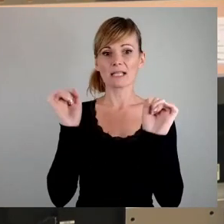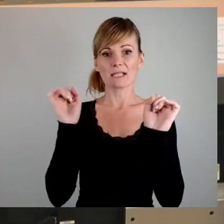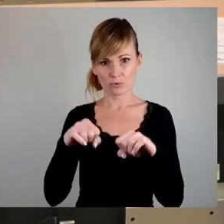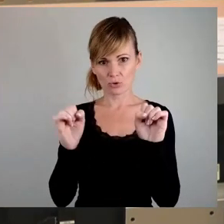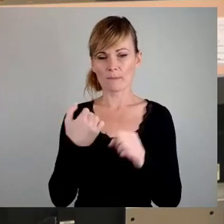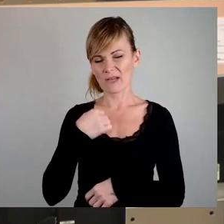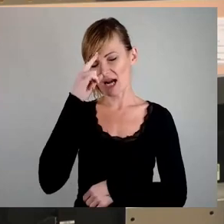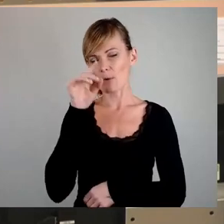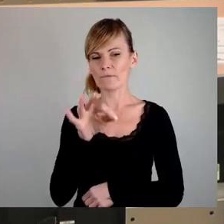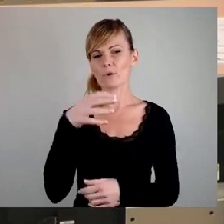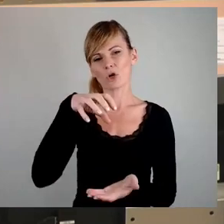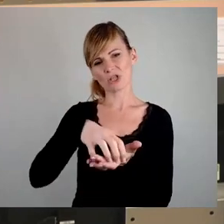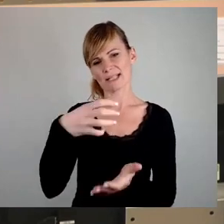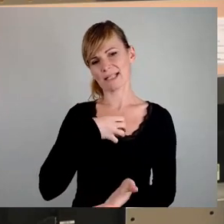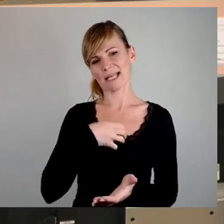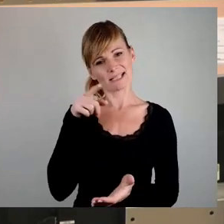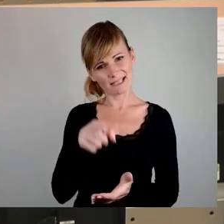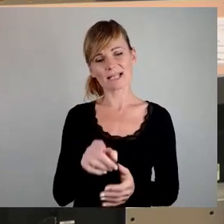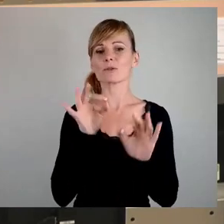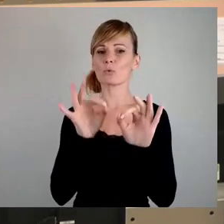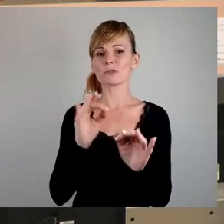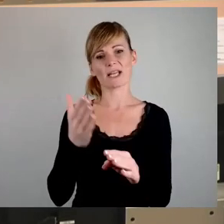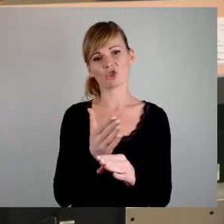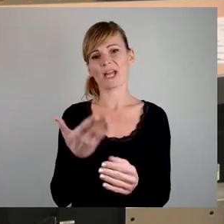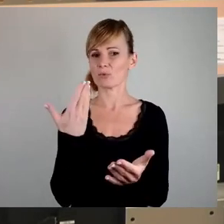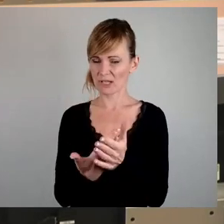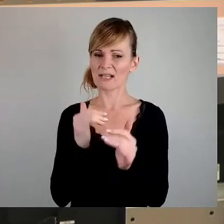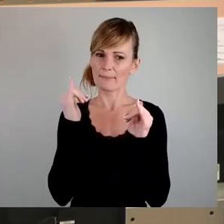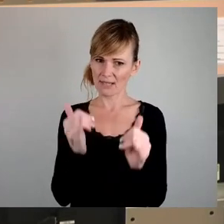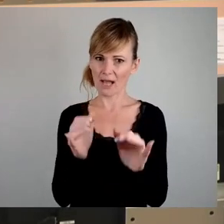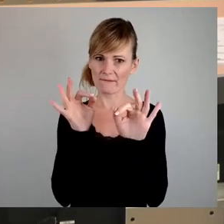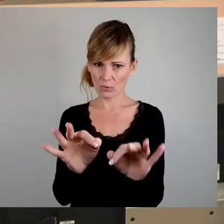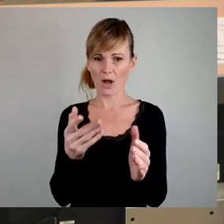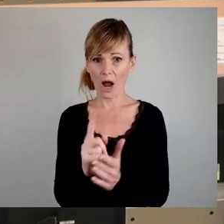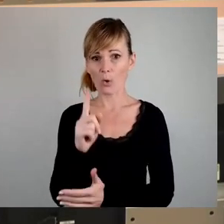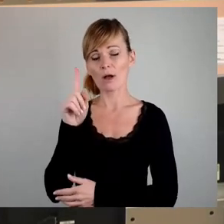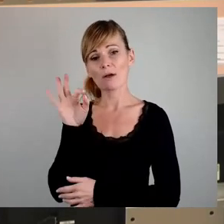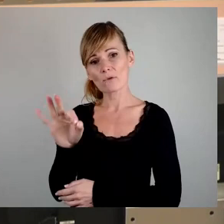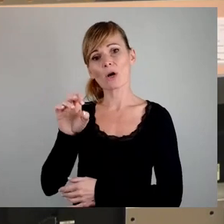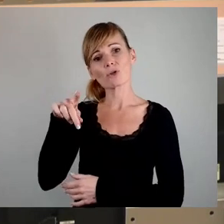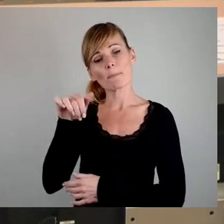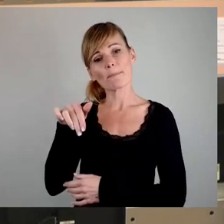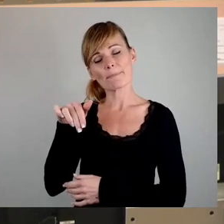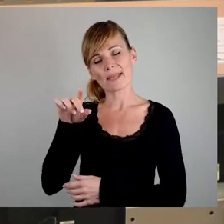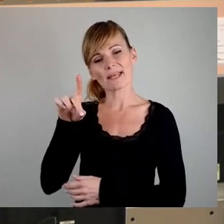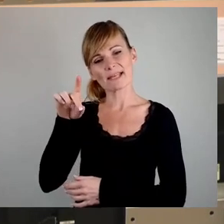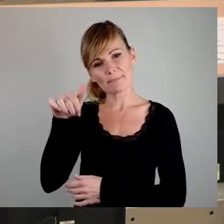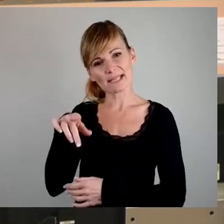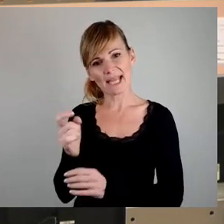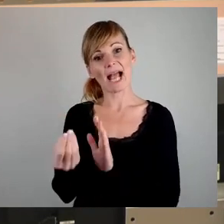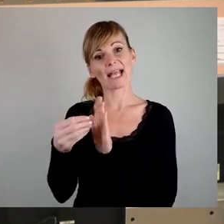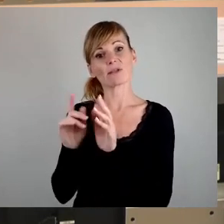für die Stadt Dresden eine gute Entscheidung. Wir haben auch eine große Sympathie für den SPD-Ergänzungsantrag. Wir wollen auch nicht, dass dieses